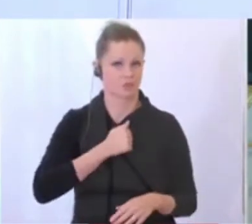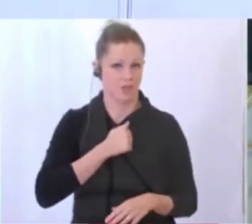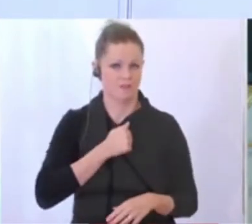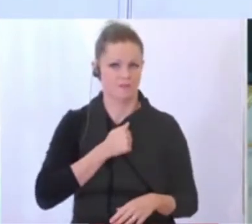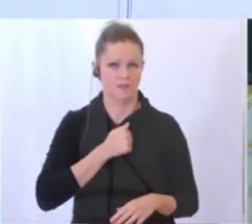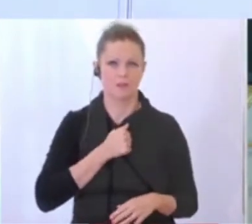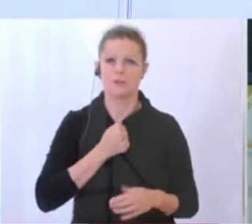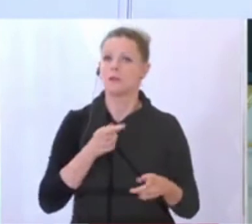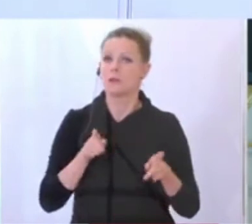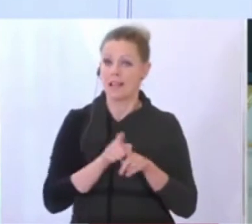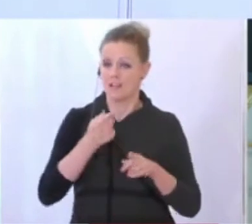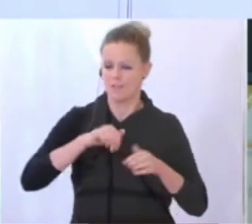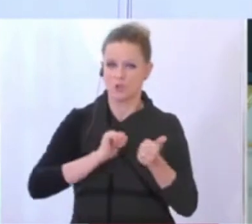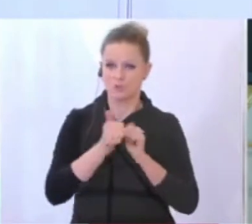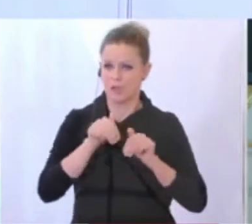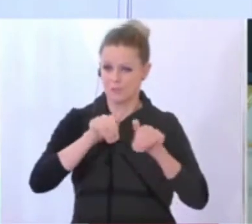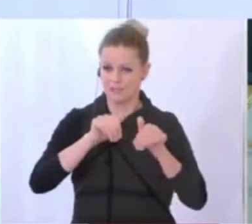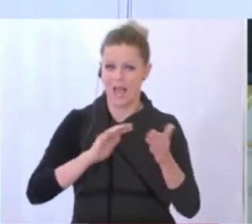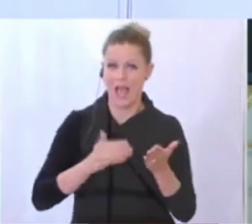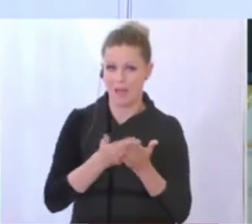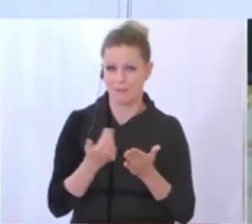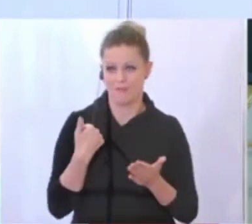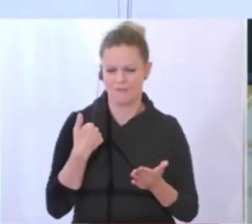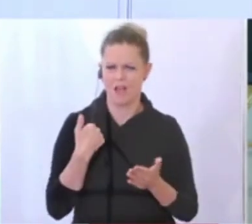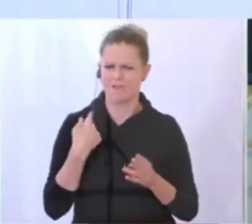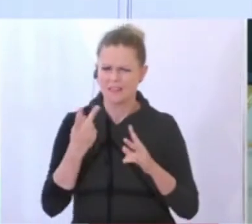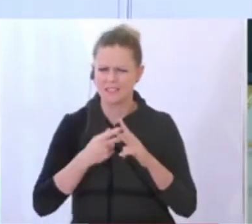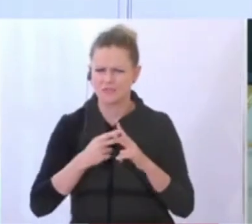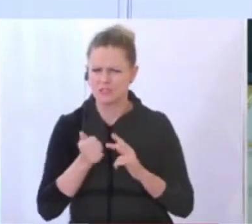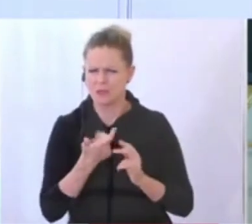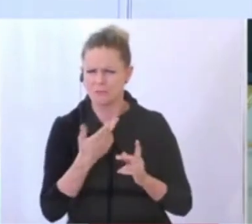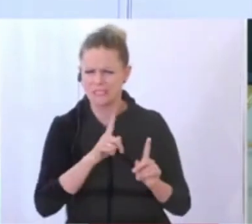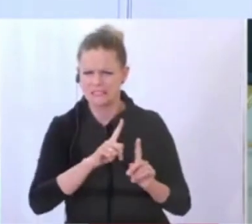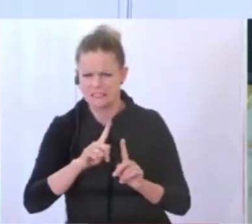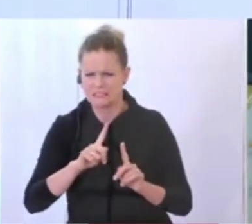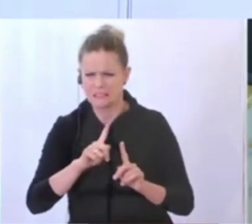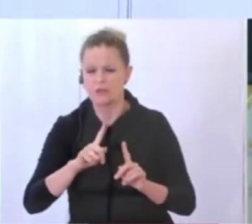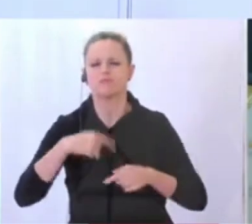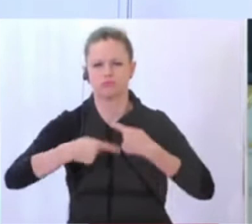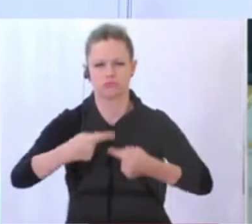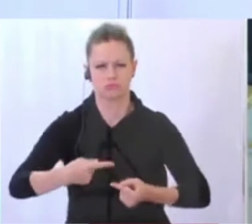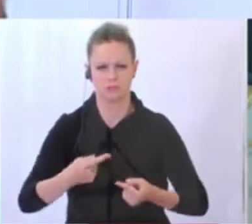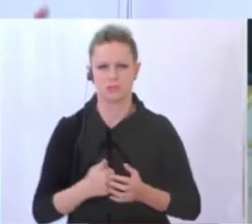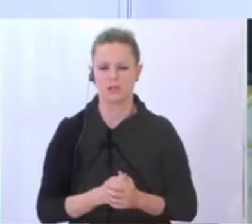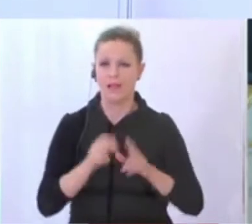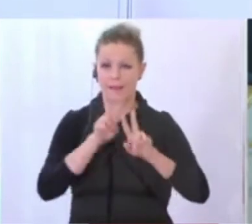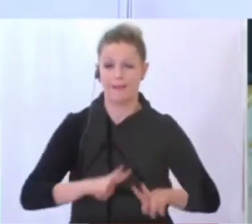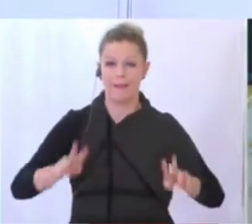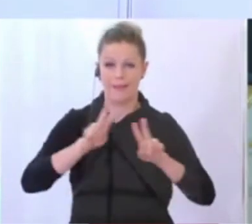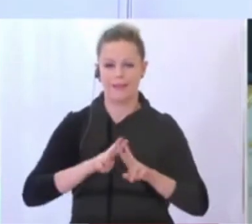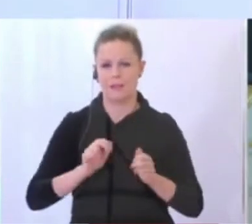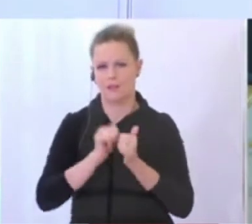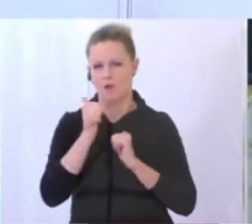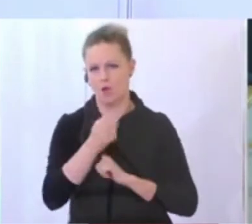uns da von Anfang weg das Sportministerium angeboten. Sie wissen, dass das zwischendurch einmal ein paar Tage gesteckt hat und dann ist es wieder weitergegangen. Ähnlich meine